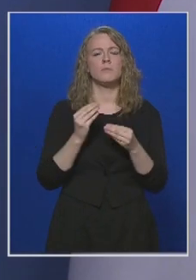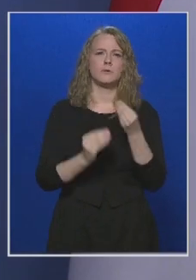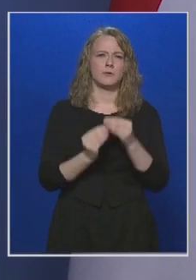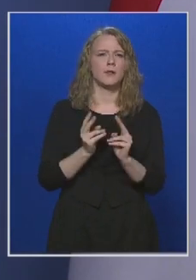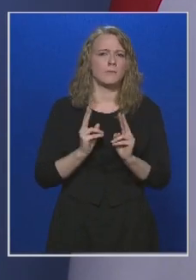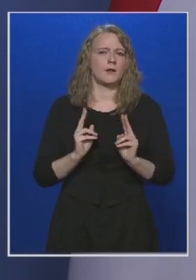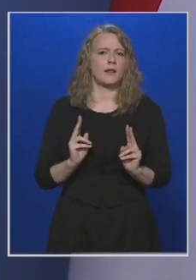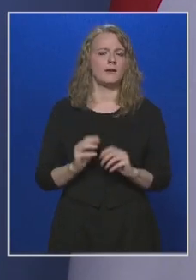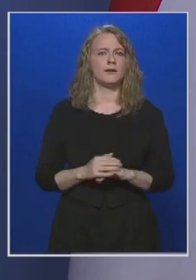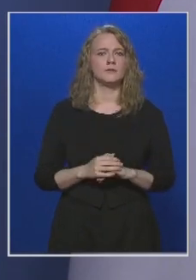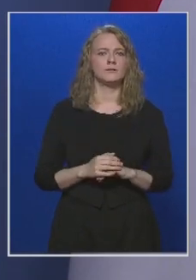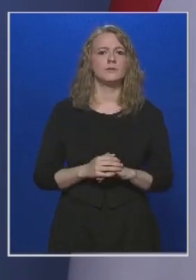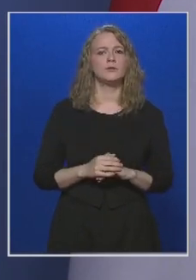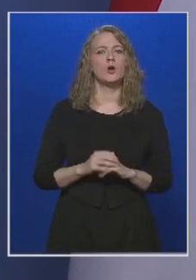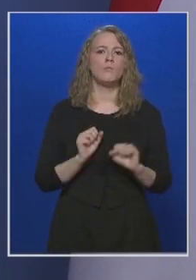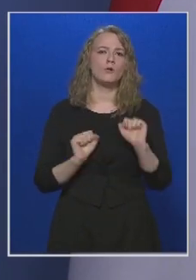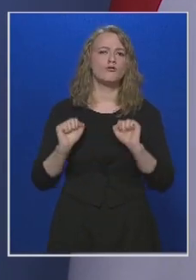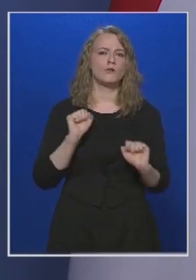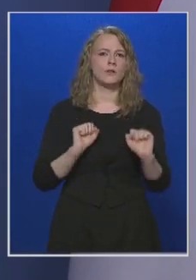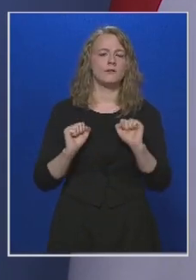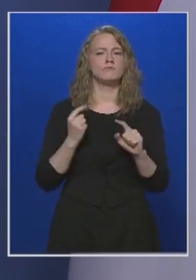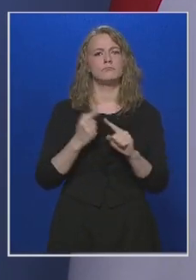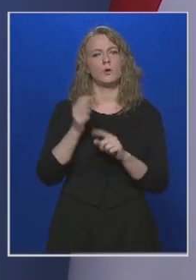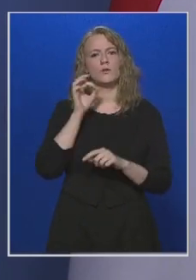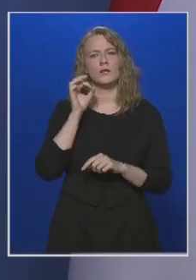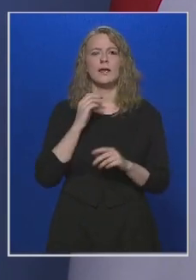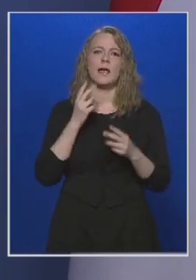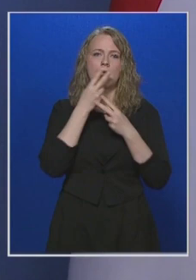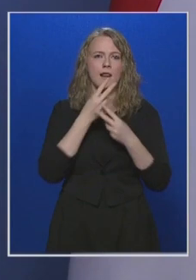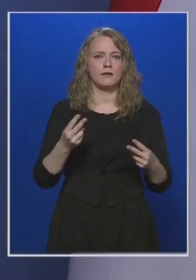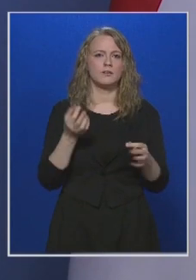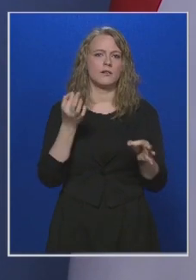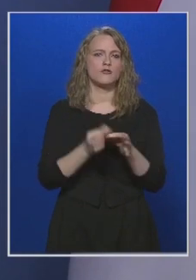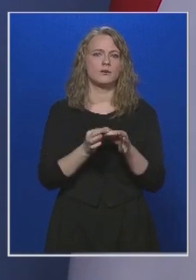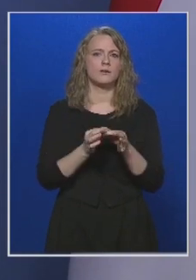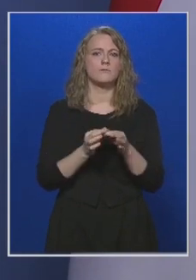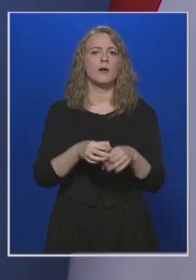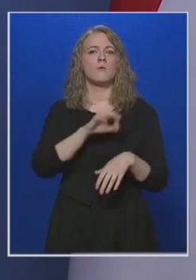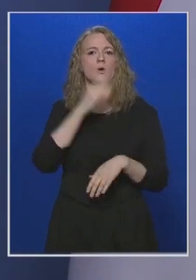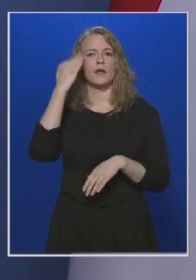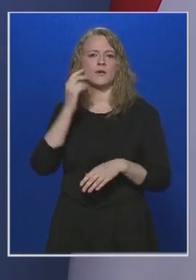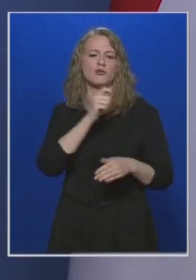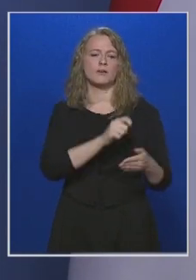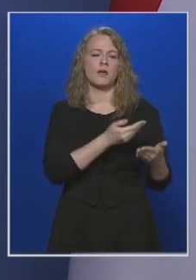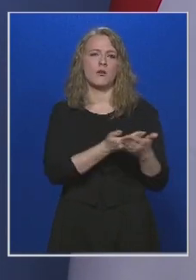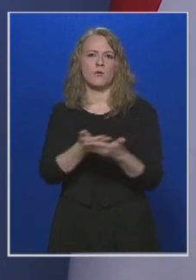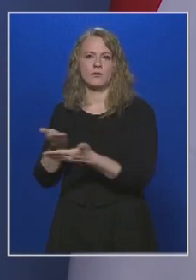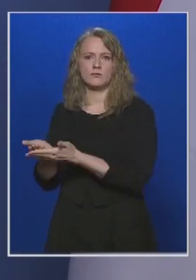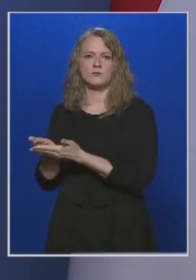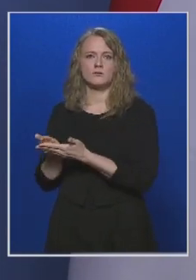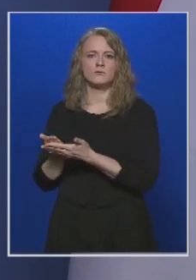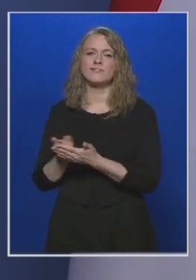jelent, hogy a bölcsödei, illetve óvodai ellátás esetén a polgármestereket jelöltük ki arra, hogy